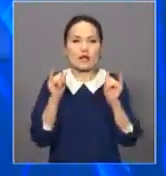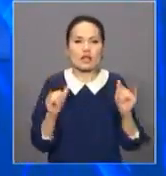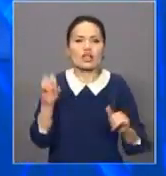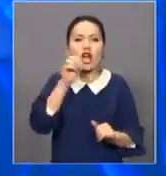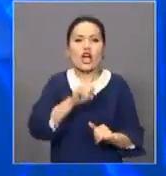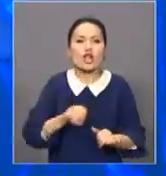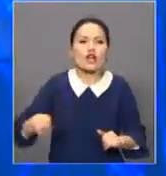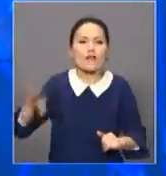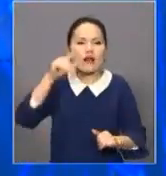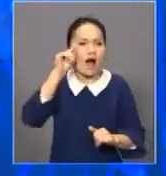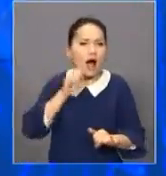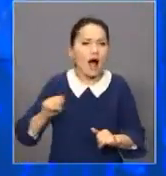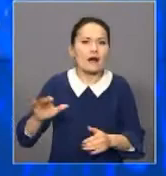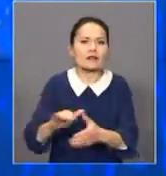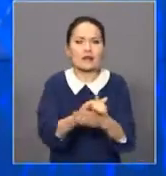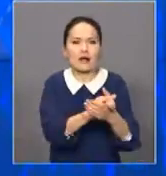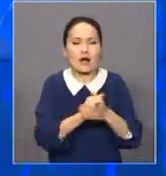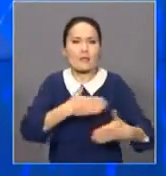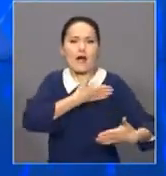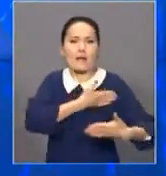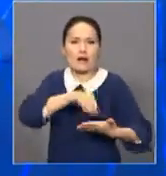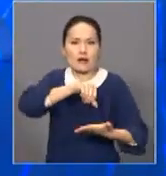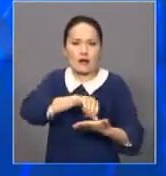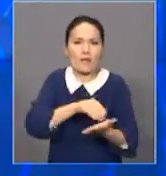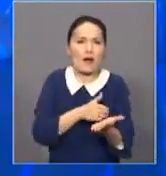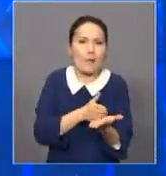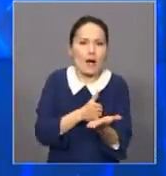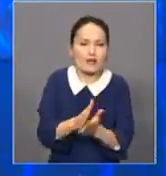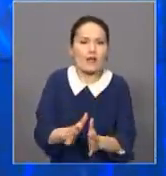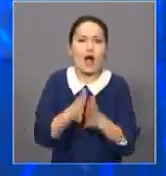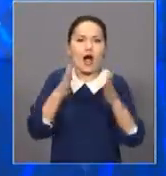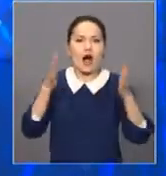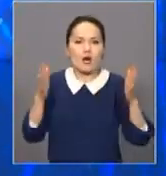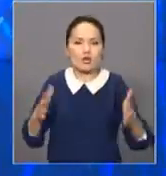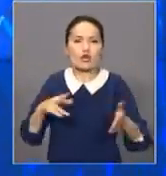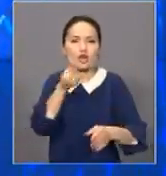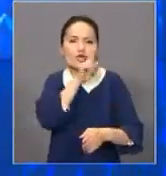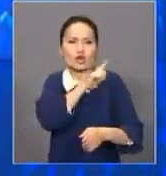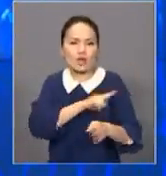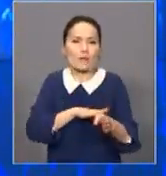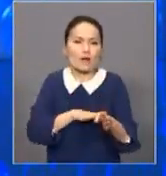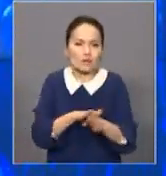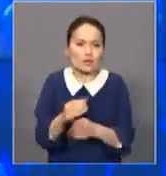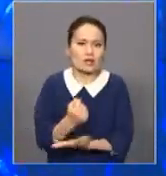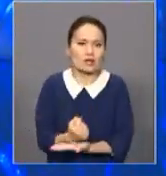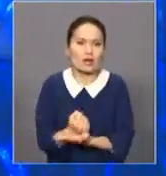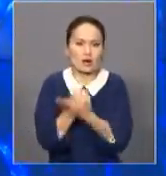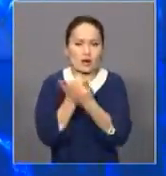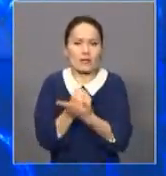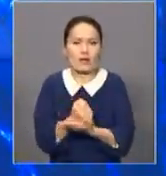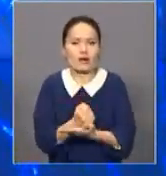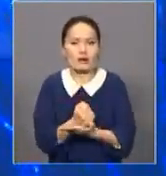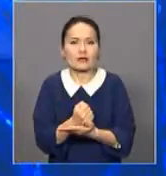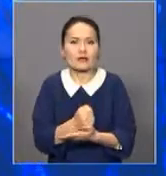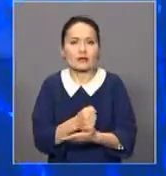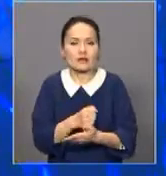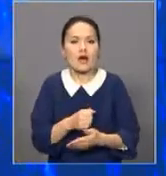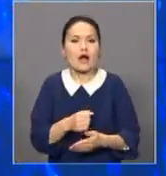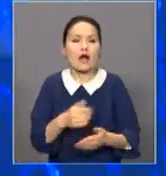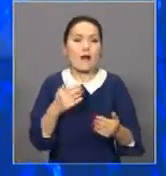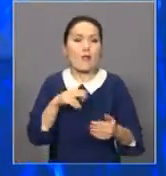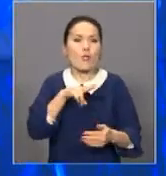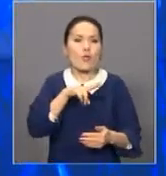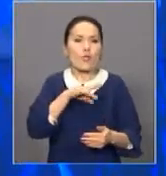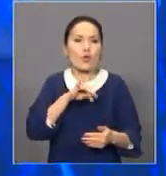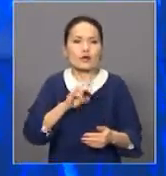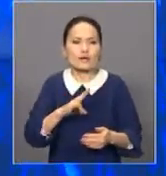Еуразиялық ұқпалдастығы дерістерге белсене қатсуға бағытталған кейін ауқымды жұмысын қолдау отырғанын дәлелдеді делінген. Өз сөзінде